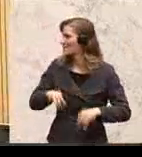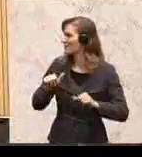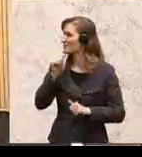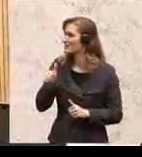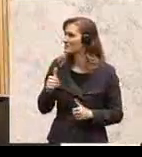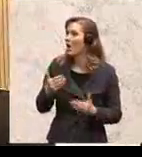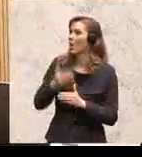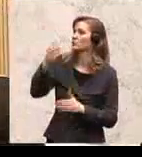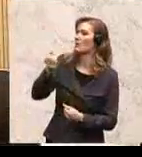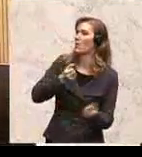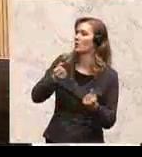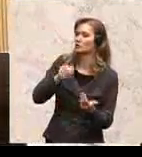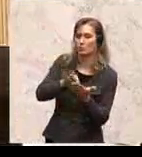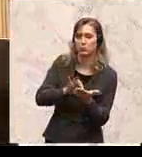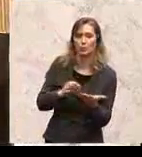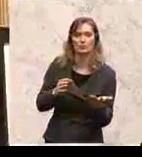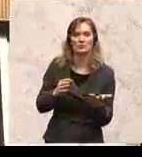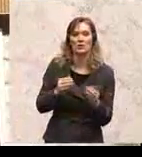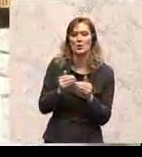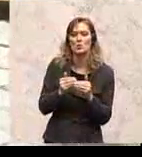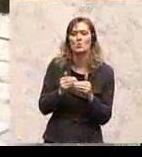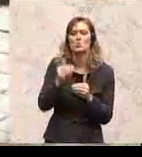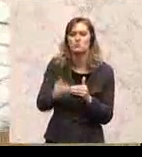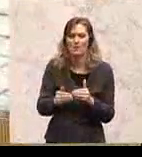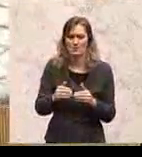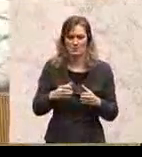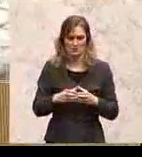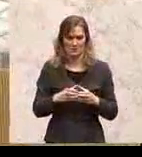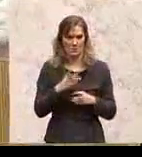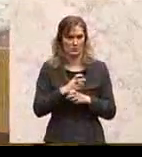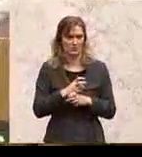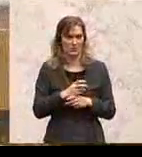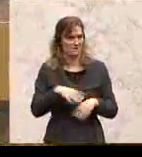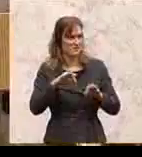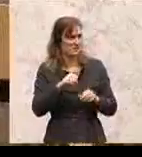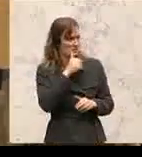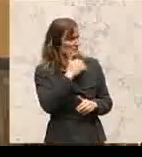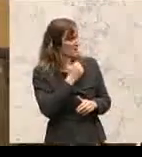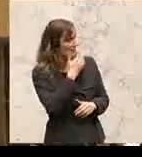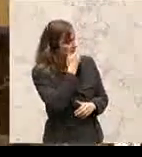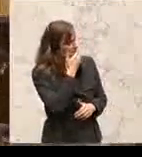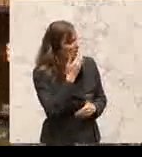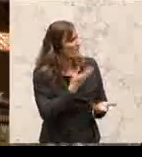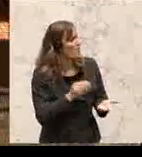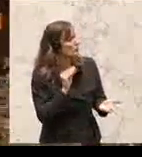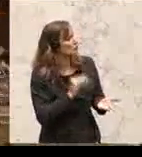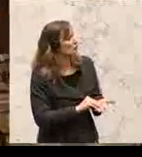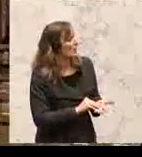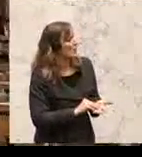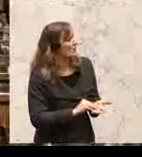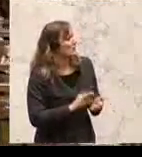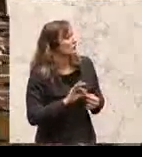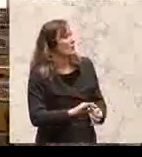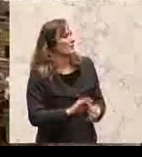Akzente, die knapp über den Tellerrand hinaus schweifen. Wo steht denn etwas dazu zur